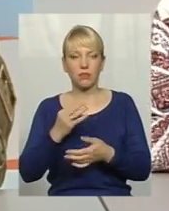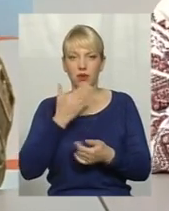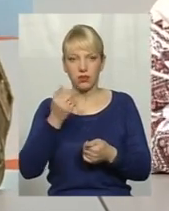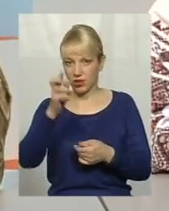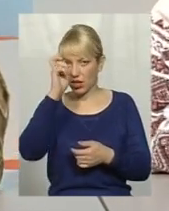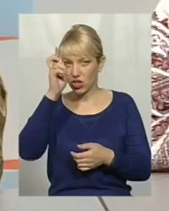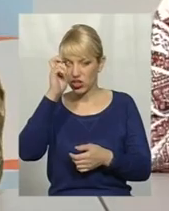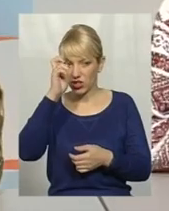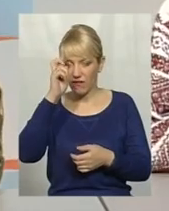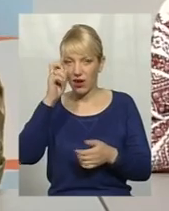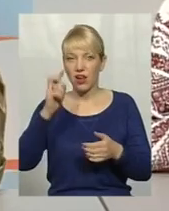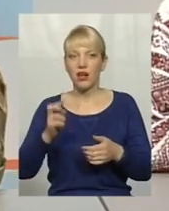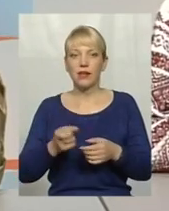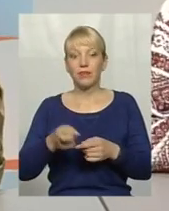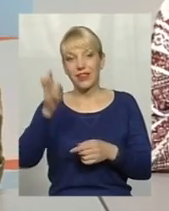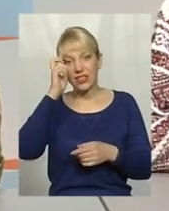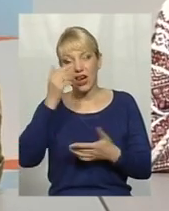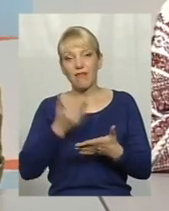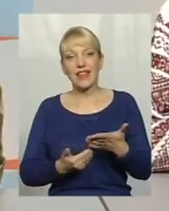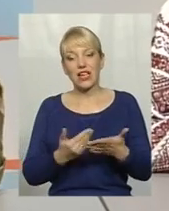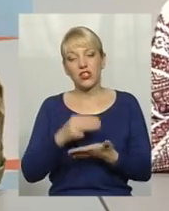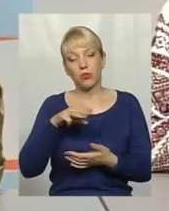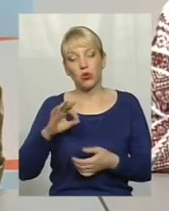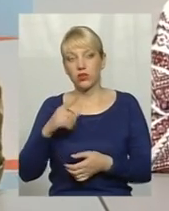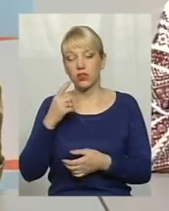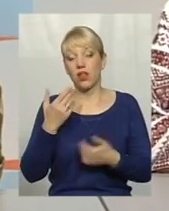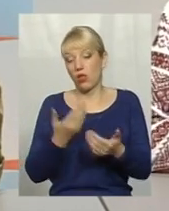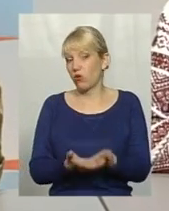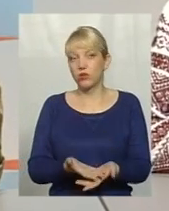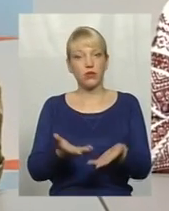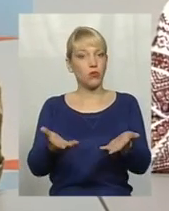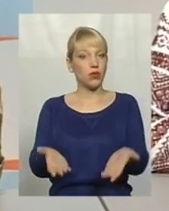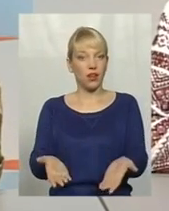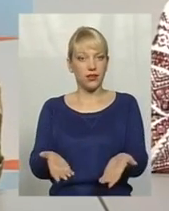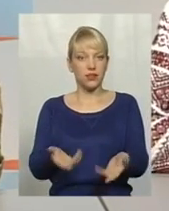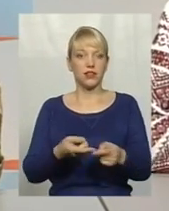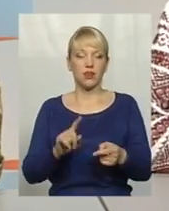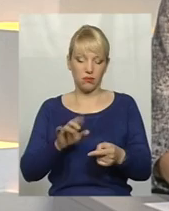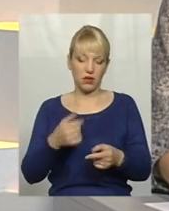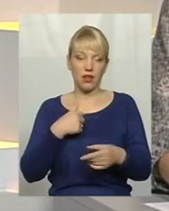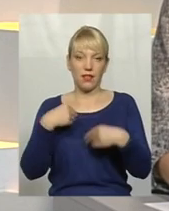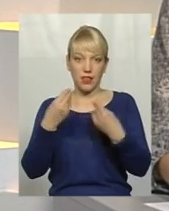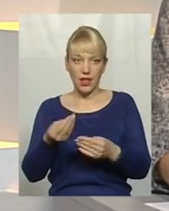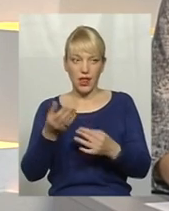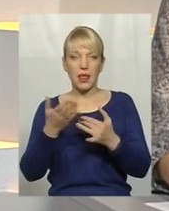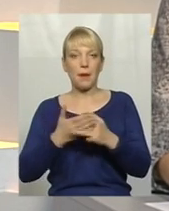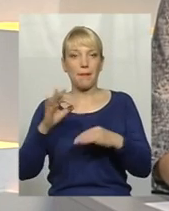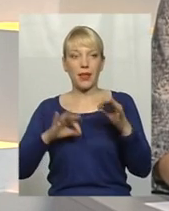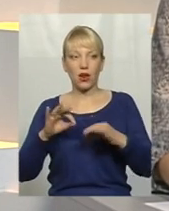державшими, не черга, черга. Наче б то, сказала, ось, будь ласка, ми дали ще чергову пільгу, але